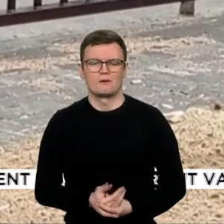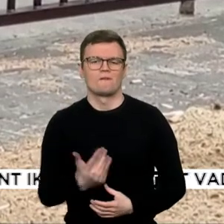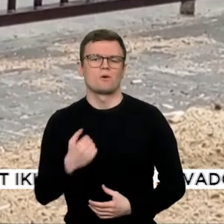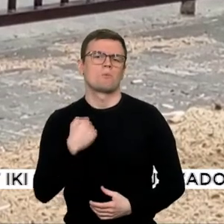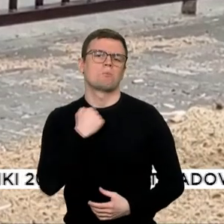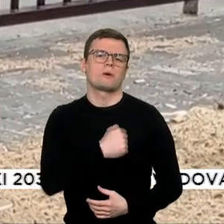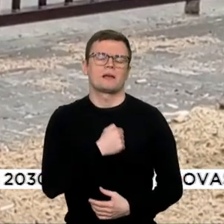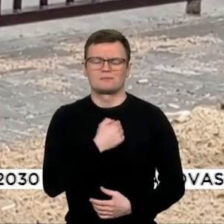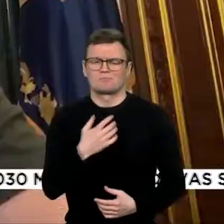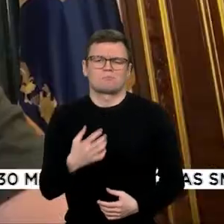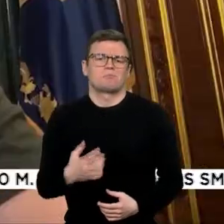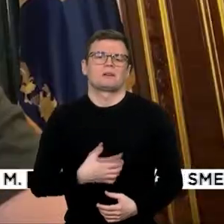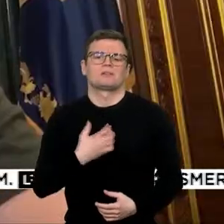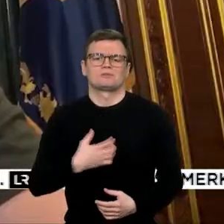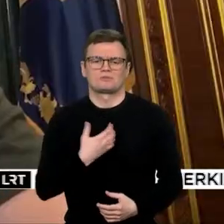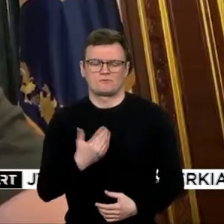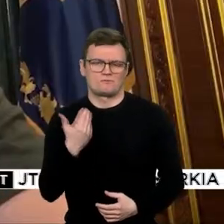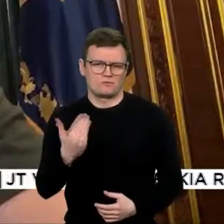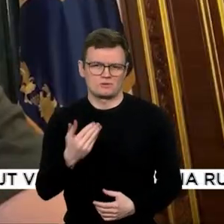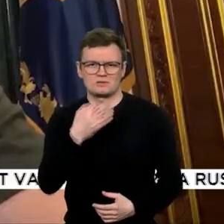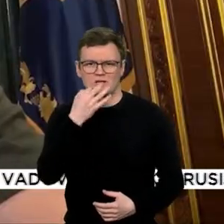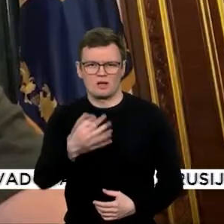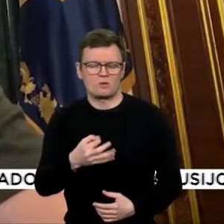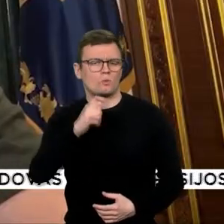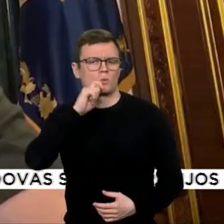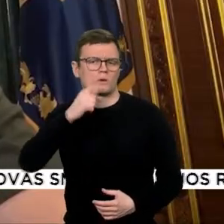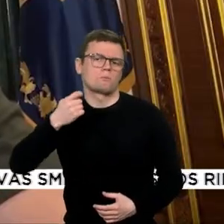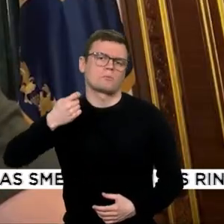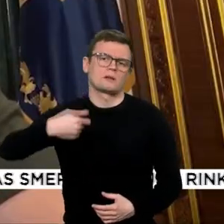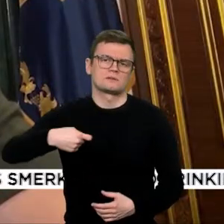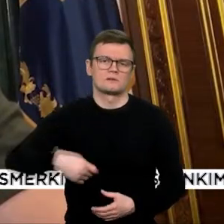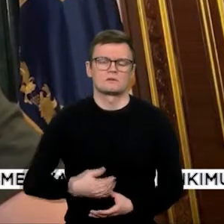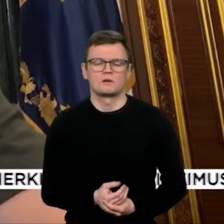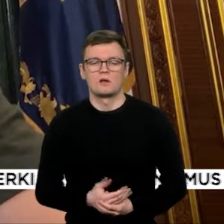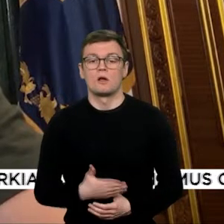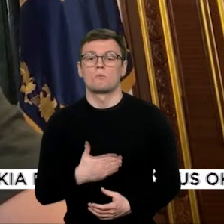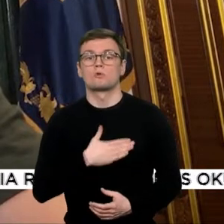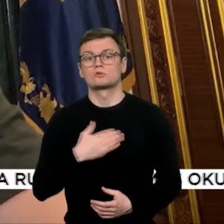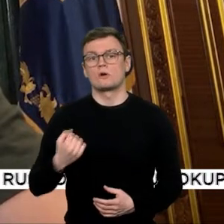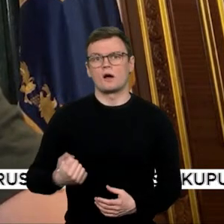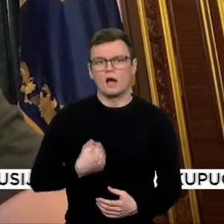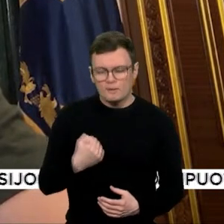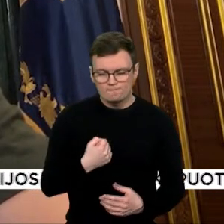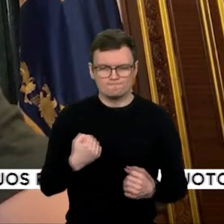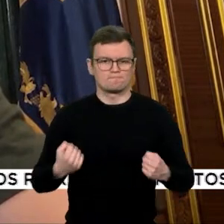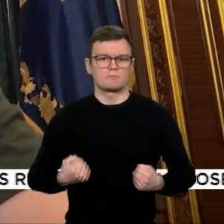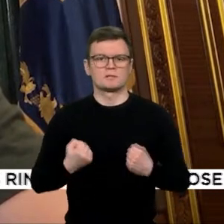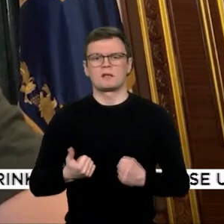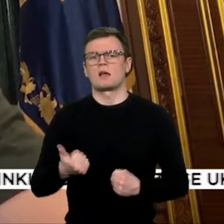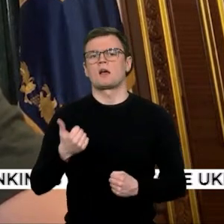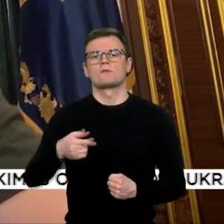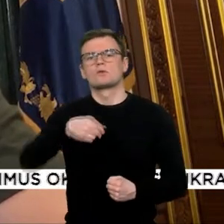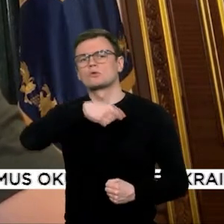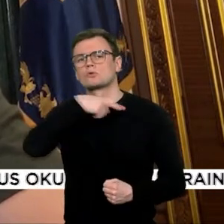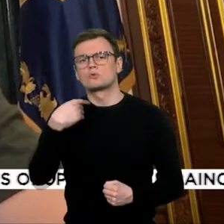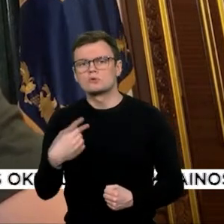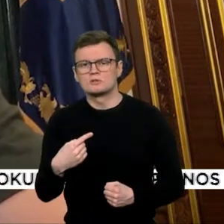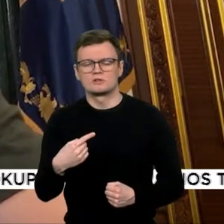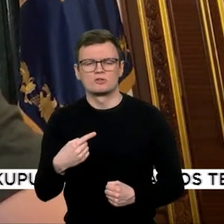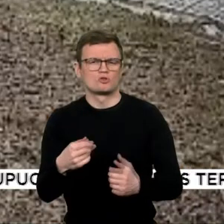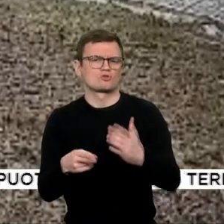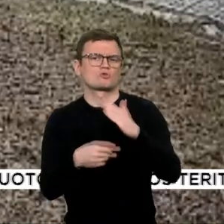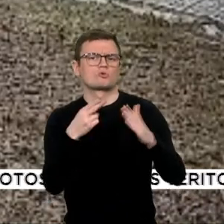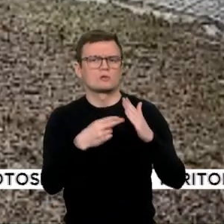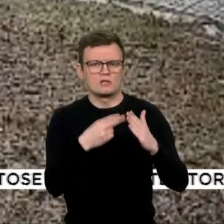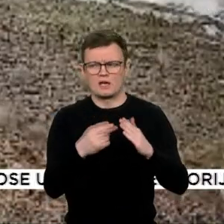sako Ukrainos prezidentas. Mūsų gynybos paėgos būtinai padarys viską, kad Rusijos žudikai pajustų mūsų teisingą atsaką.